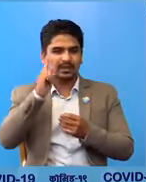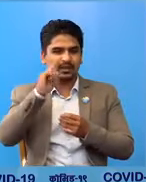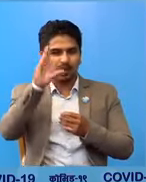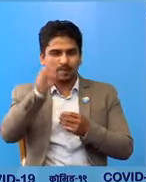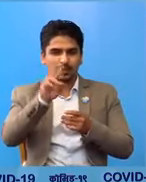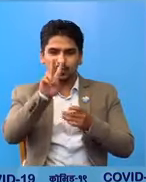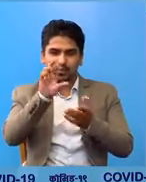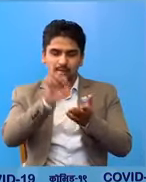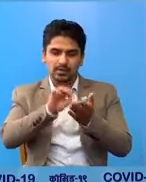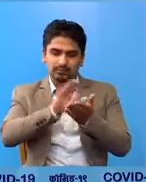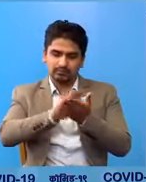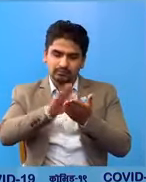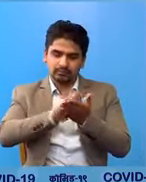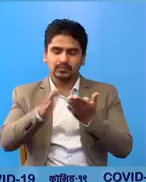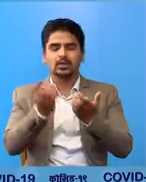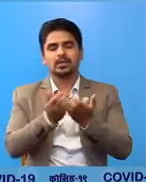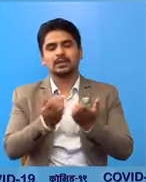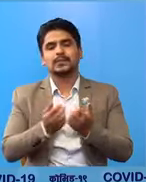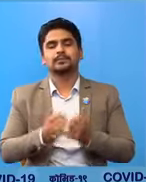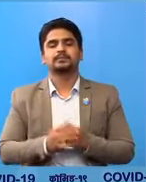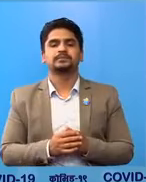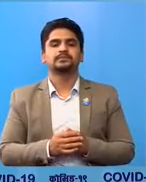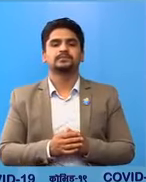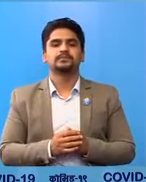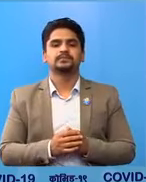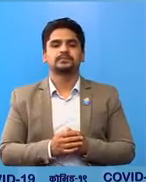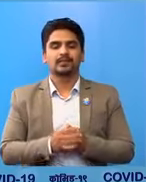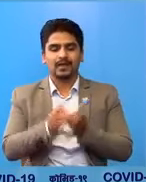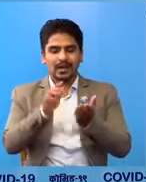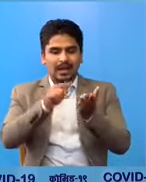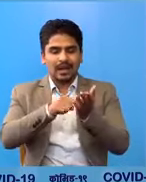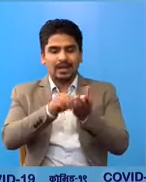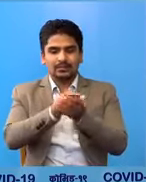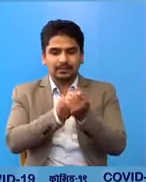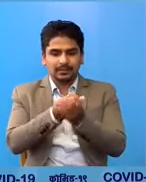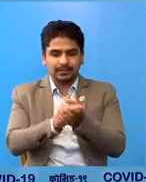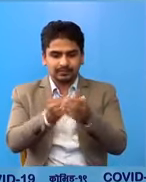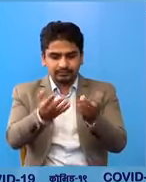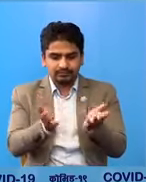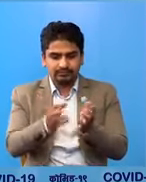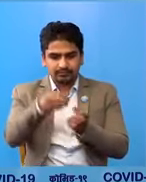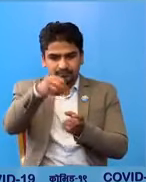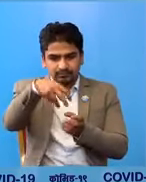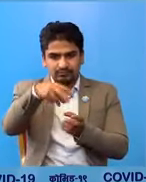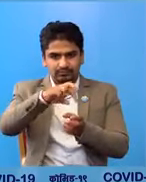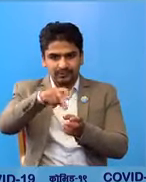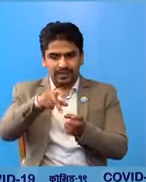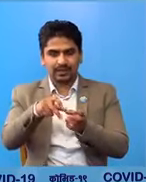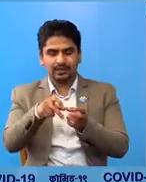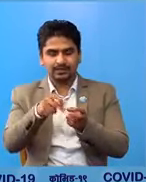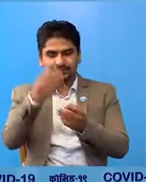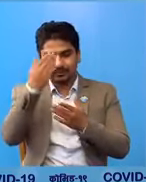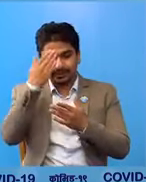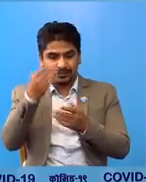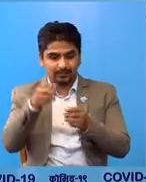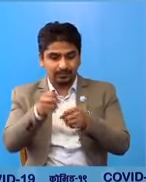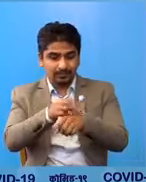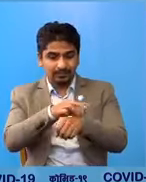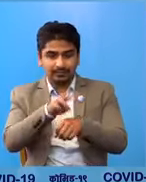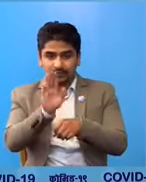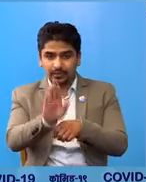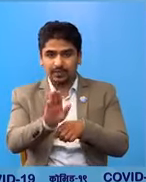पटक नियमी त्रुपले सफागरनी हाद दुने बेसिन अरु संक्रमट को स्रोत उनसरकने भायको हुदा